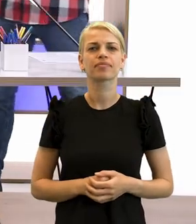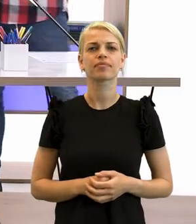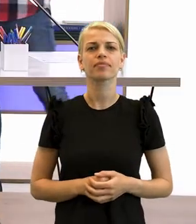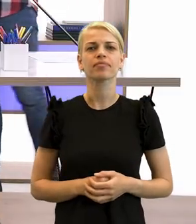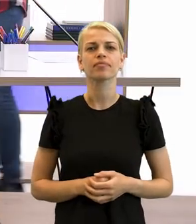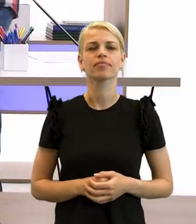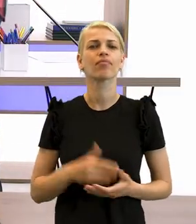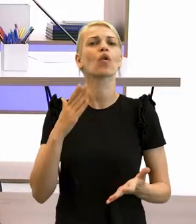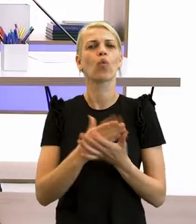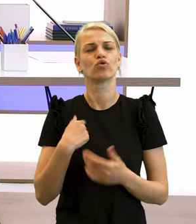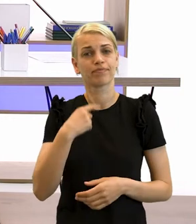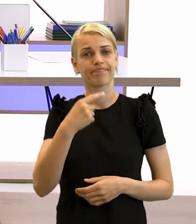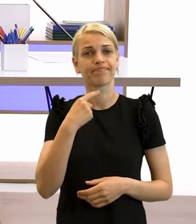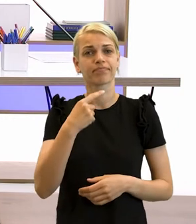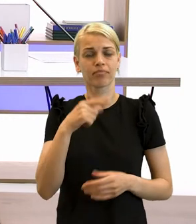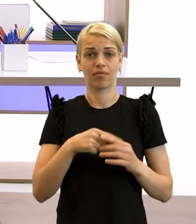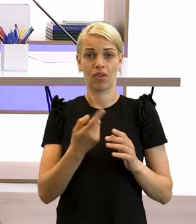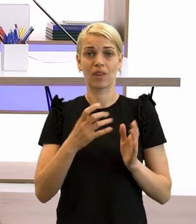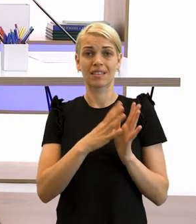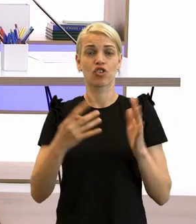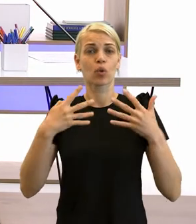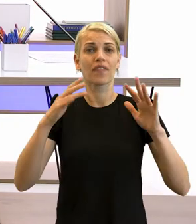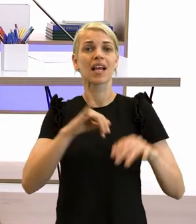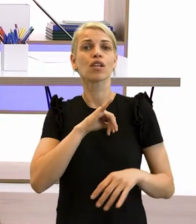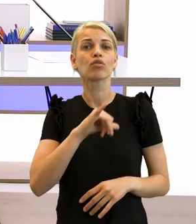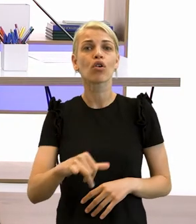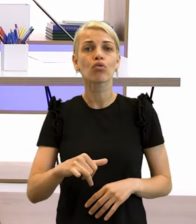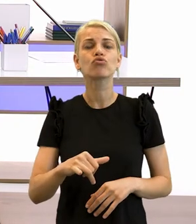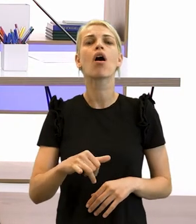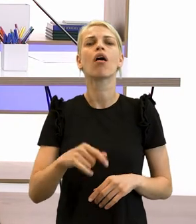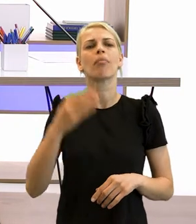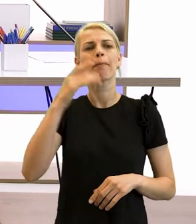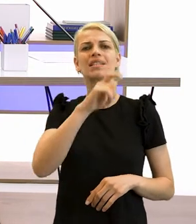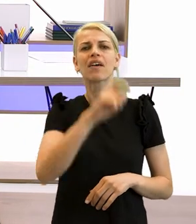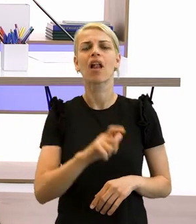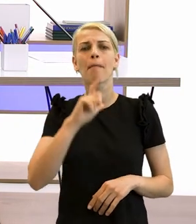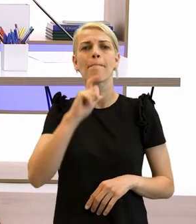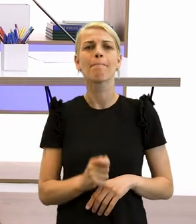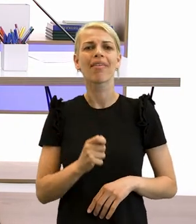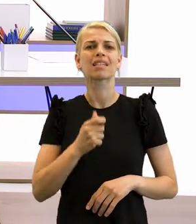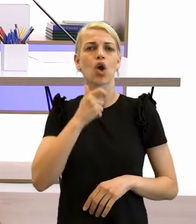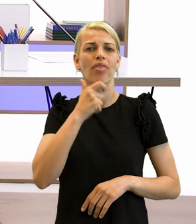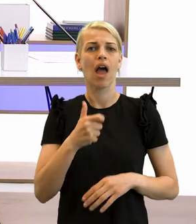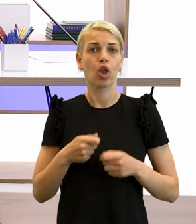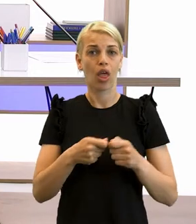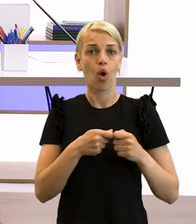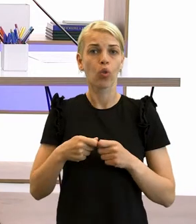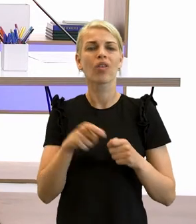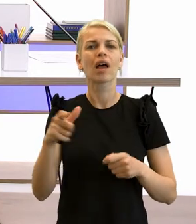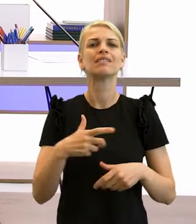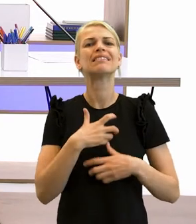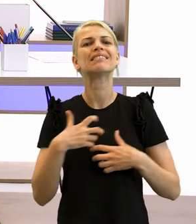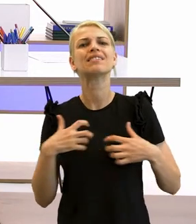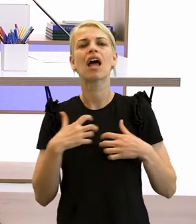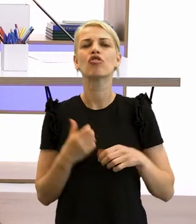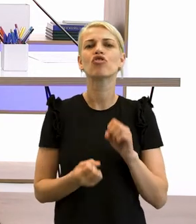Ako už bolo teda spomenuté, od začiatku 19. storočia sa predstaviteľia maďarského národného hnutia snažili